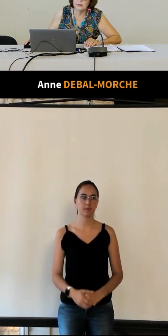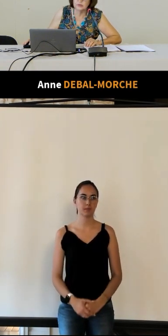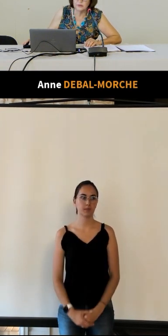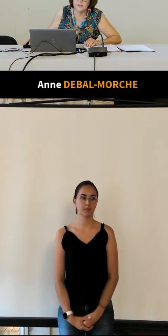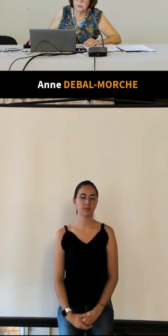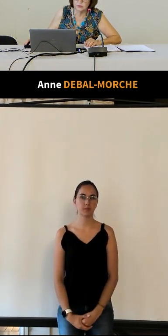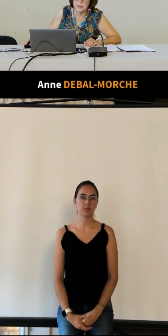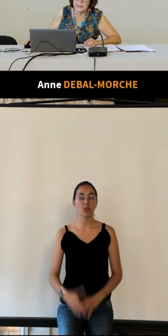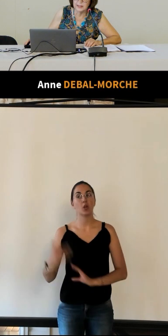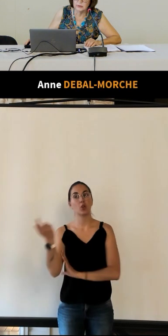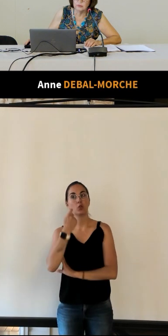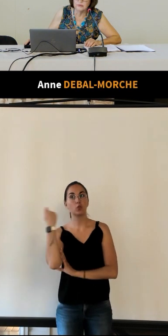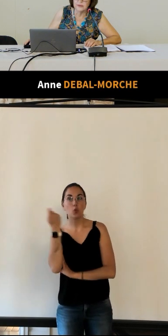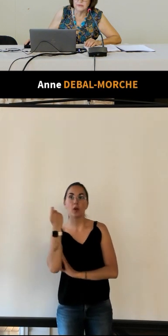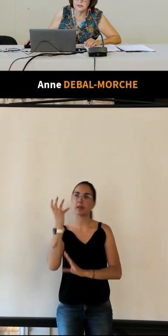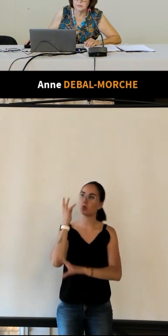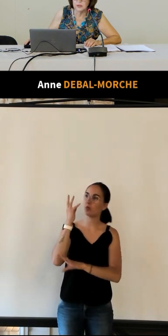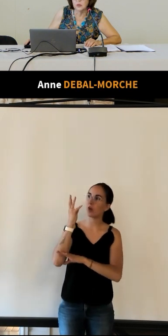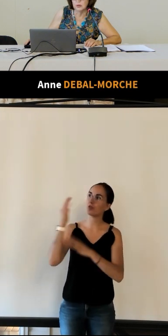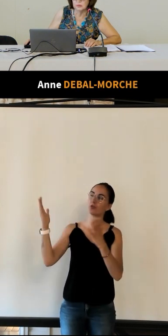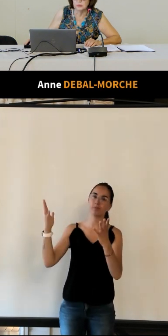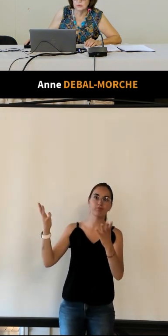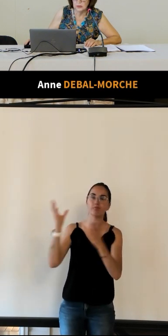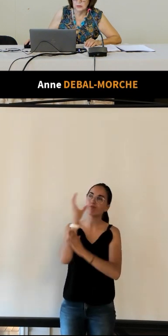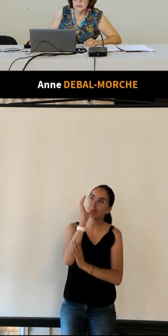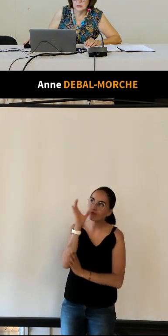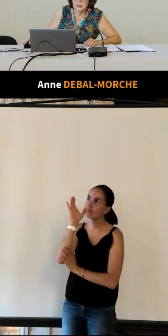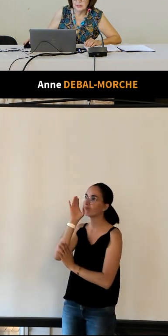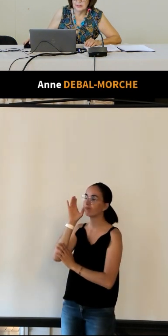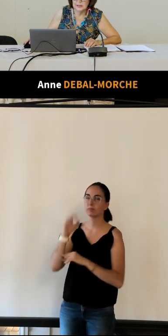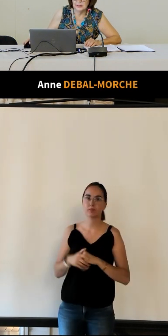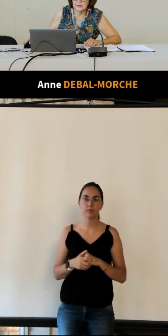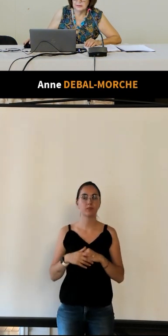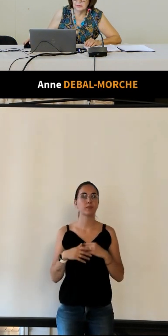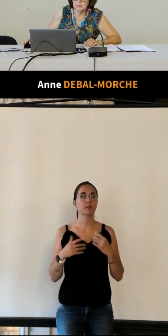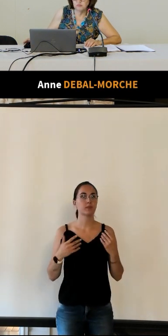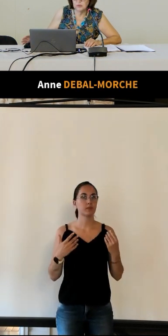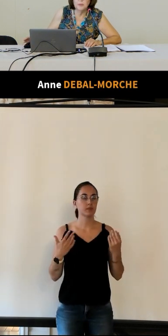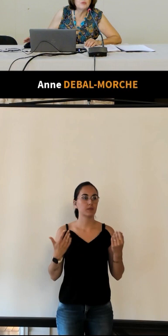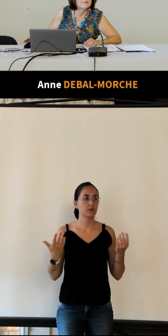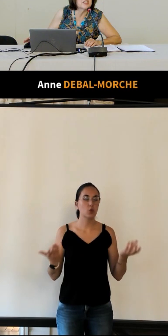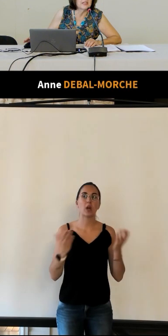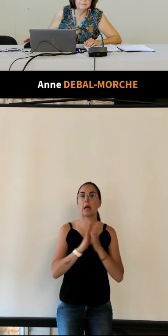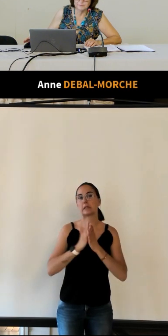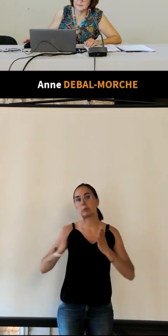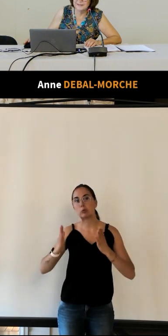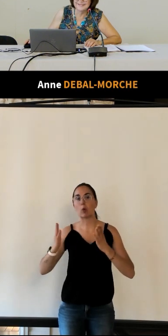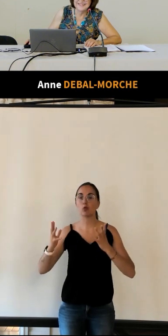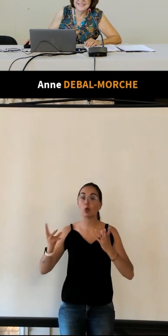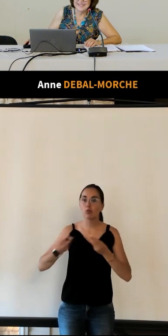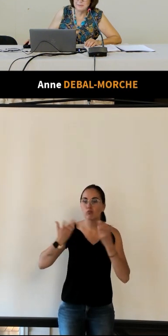Tours ville de congrès là donc vous avez un dépliant j'allais dire un petit peu plus abstrait